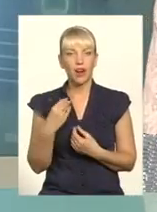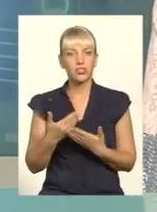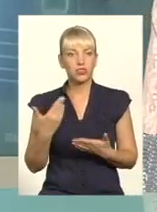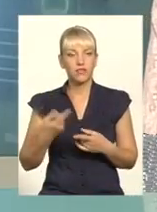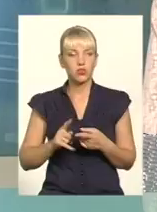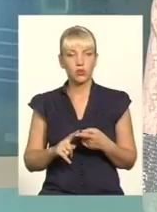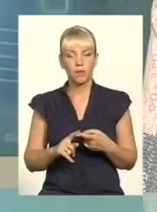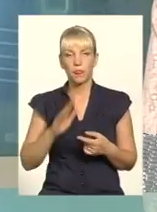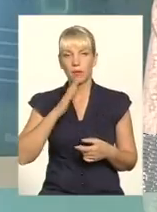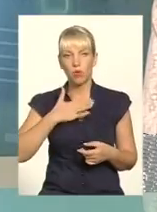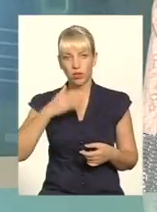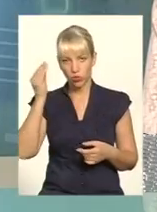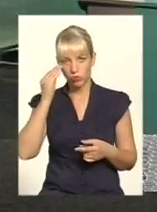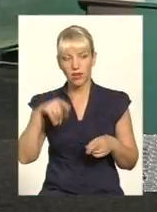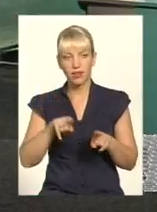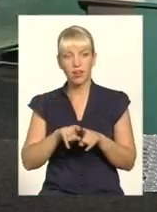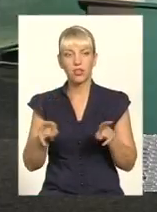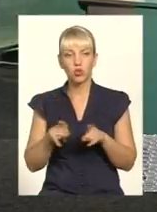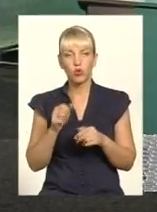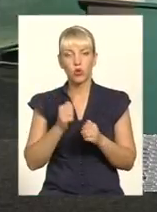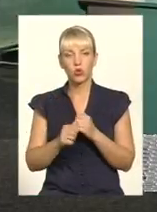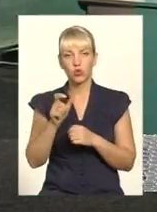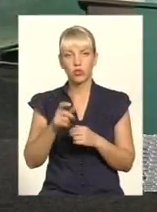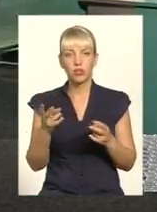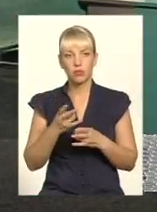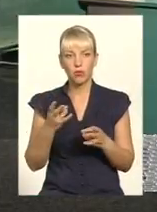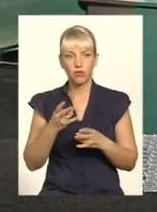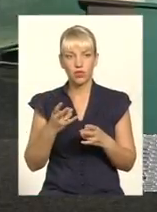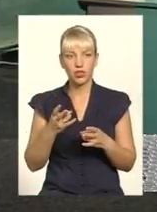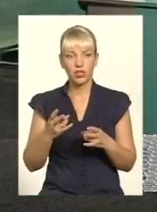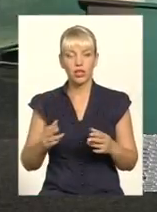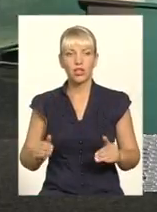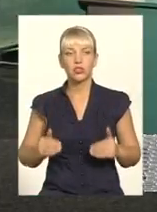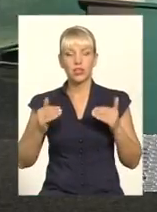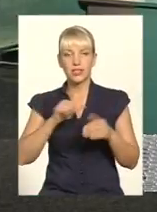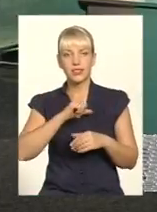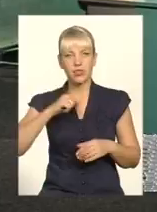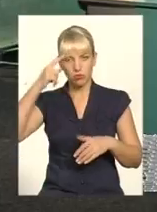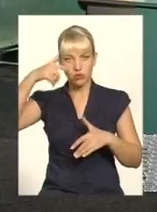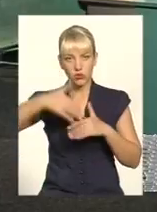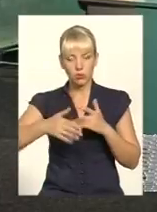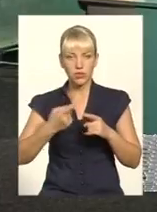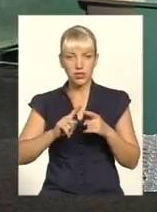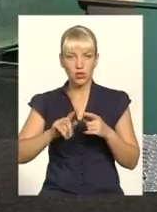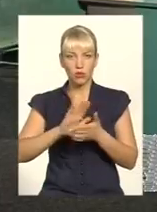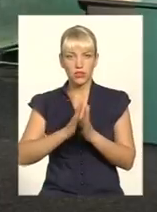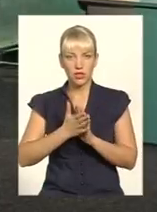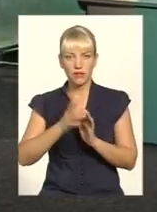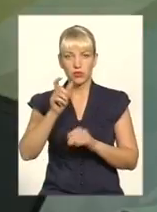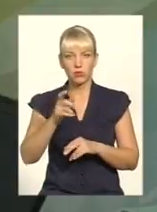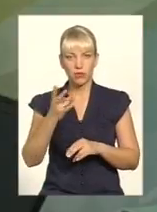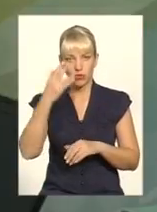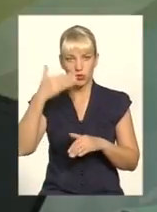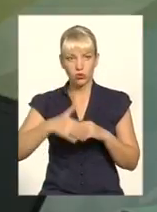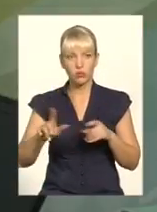таких питань. Така, що в кожної людини повинна зростати самосвідомість за цих обставин. І він повинен розуміти,